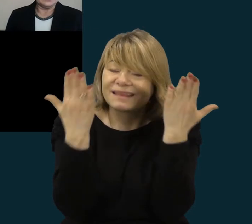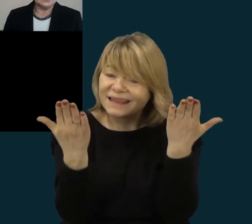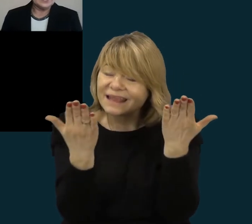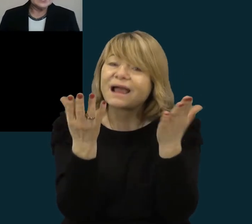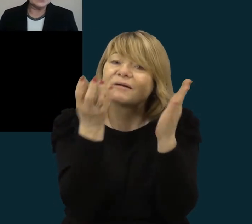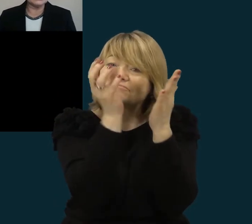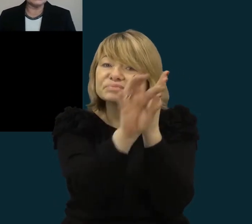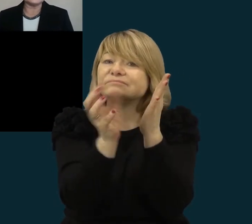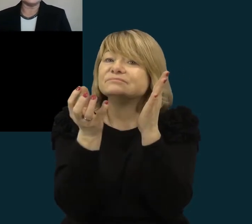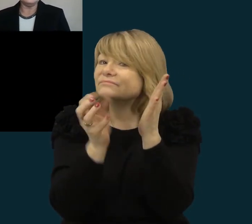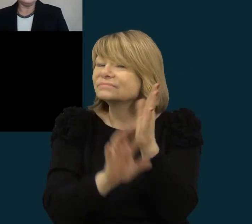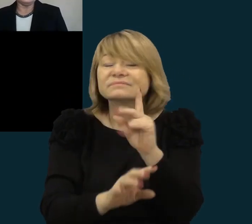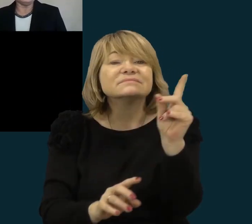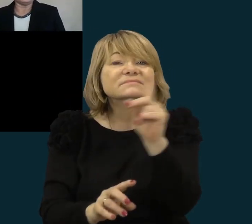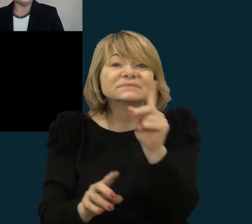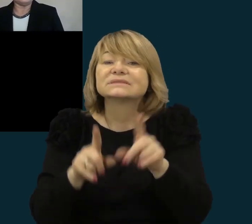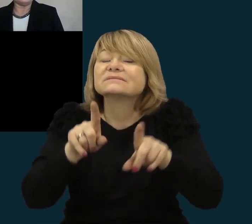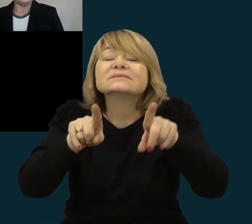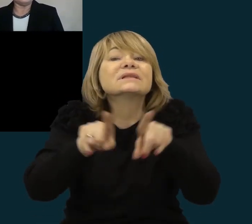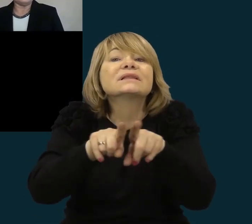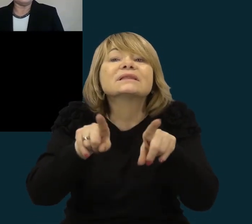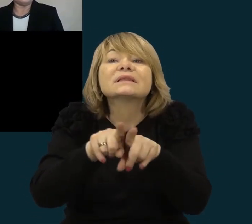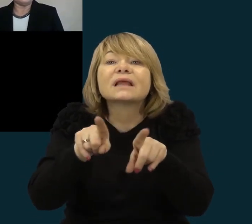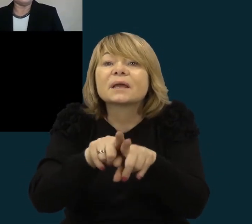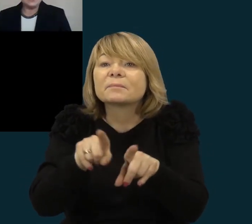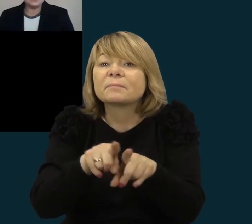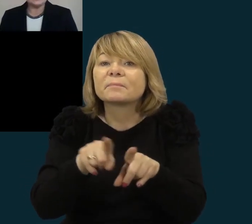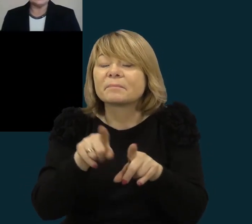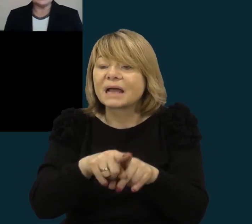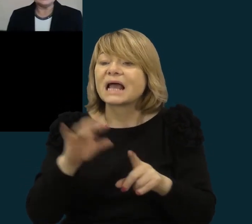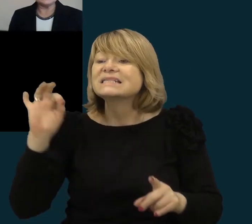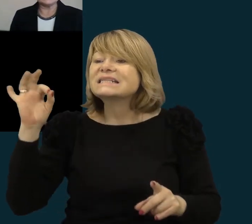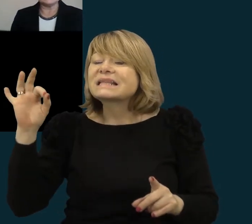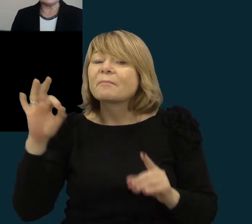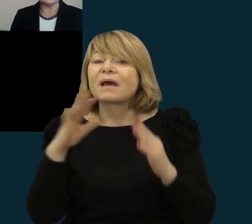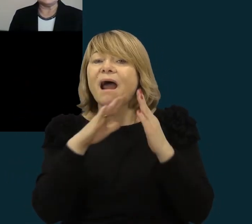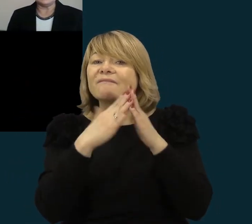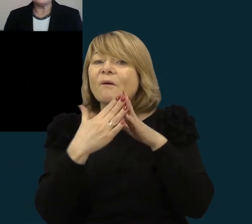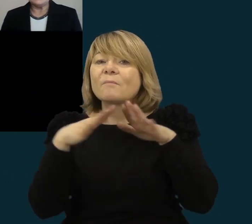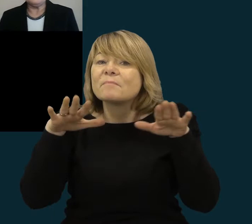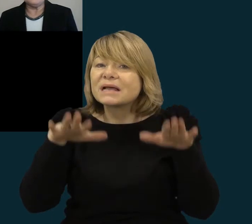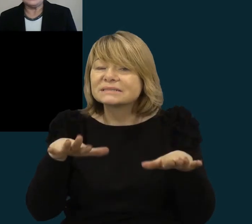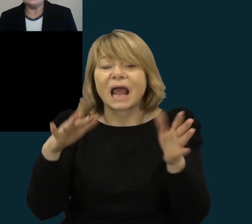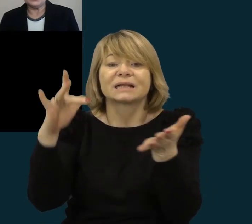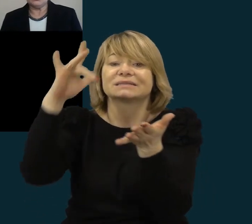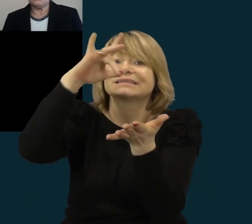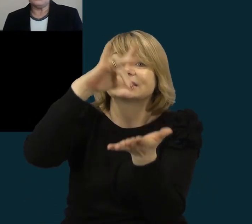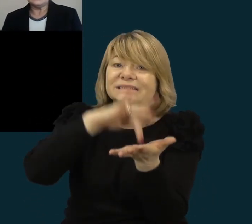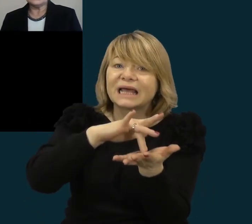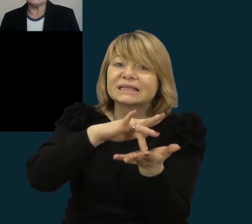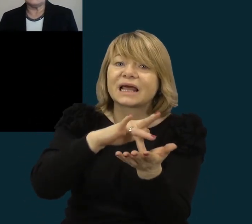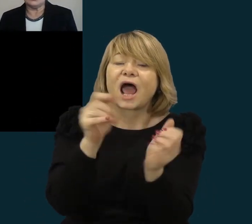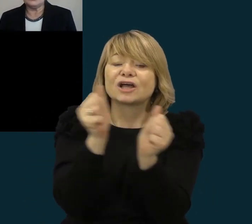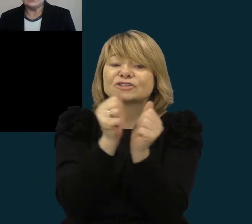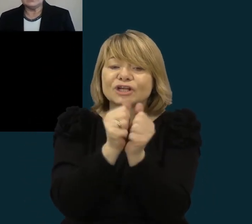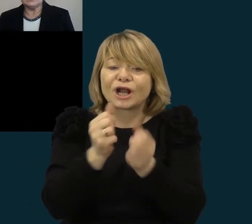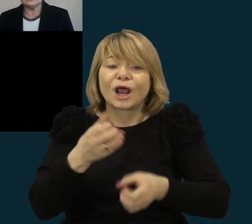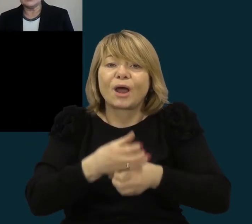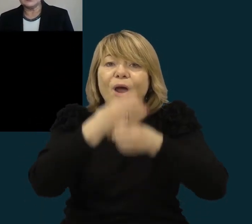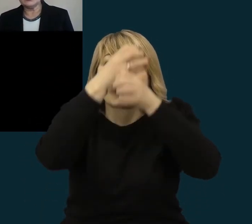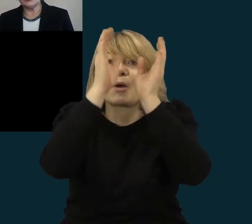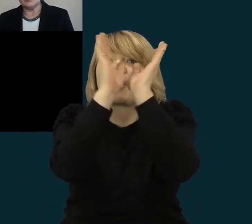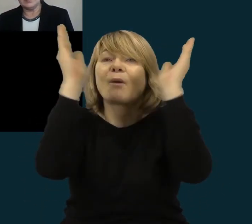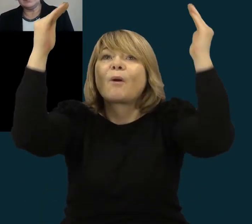ten knygas rankose. Bet mes sidabravo miestelėje, pačiame centre prie Koplystulio